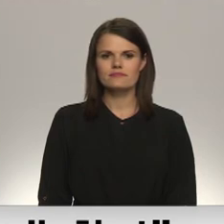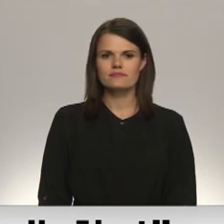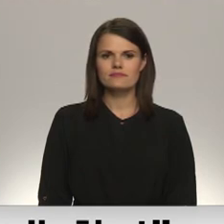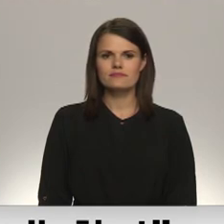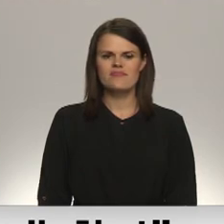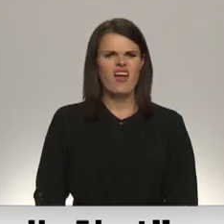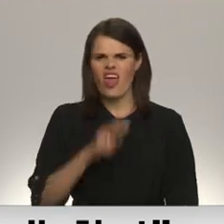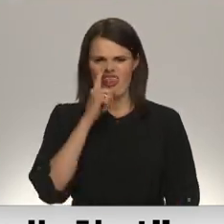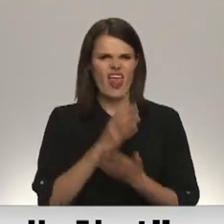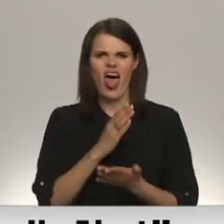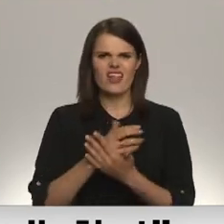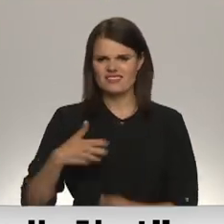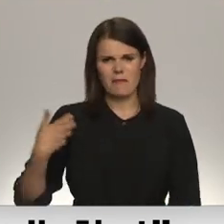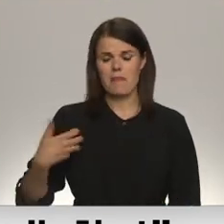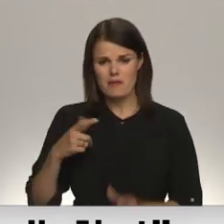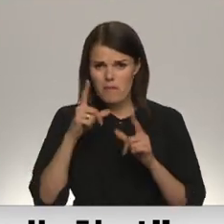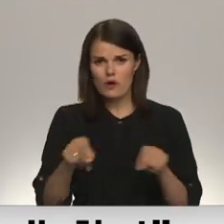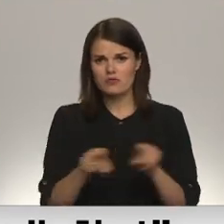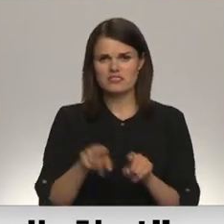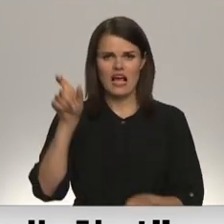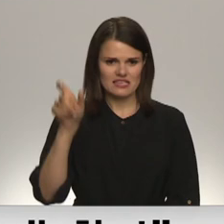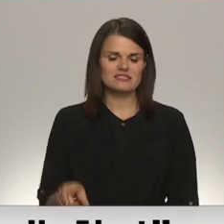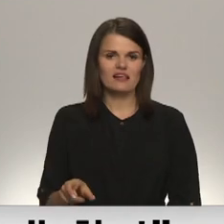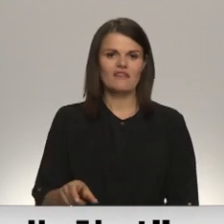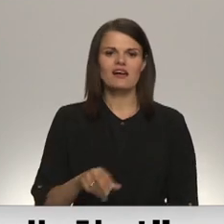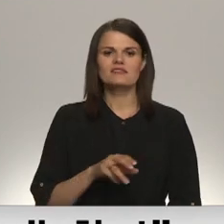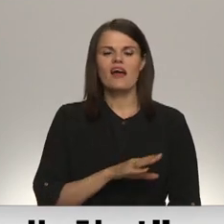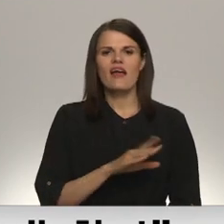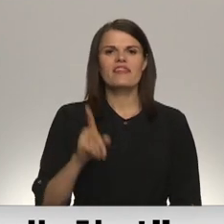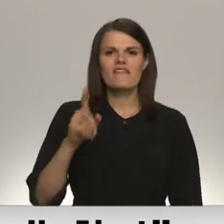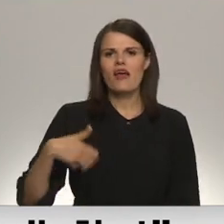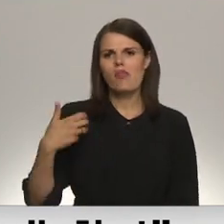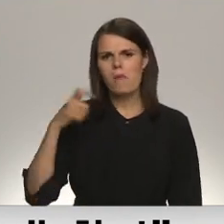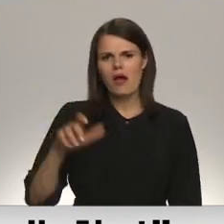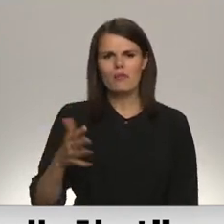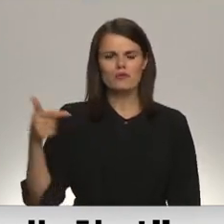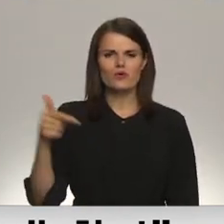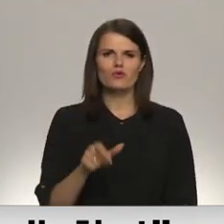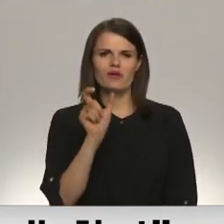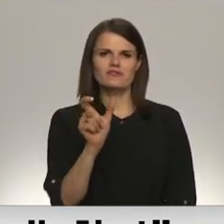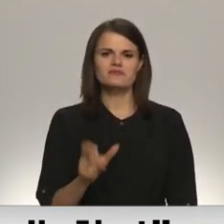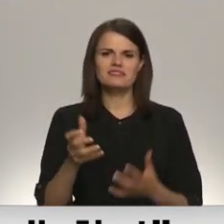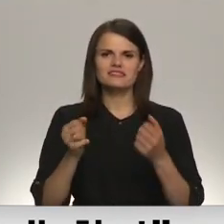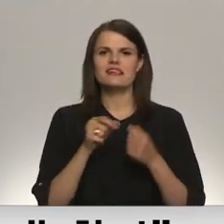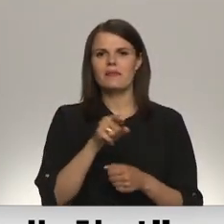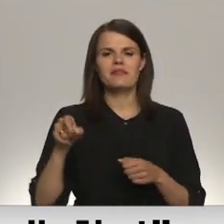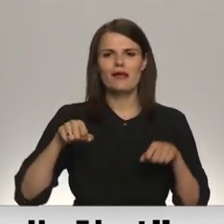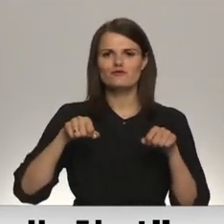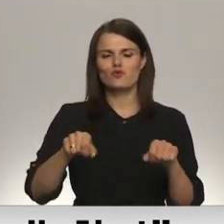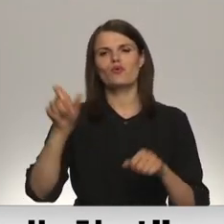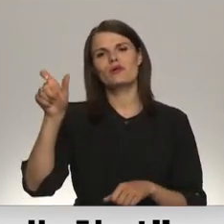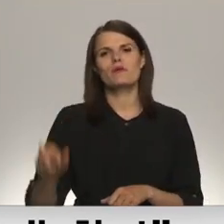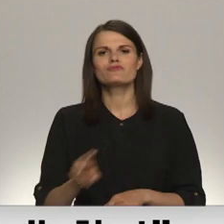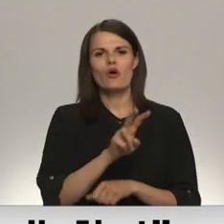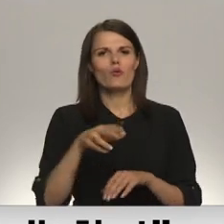Nē, esi mērkaķis, braudz kā cilvēks. Nevien mērkaķa, bet arī krietni rupjākus apzīmējums saņemt ieskūteru braucēji,